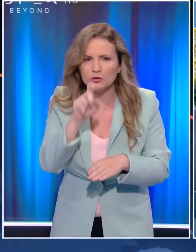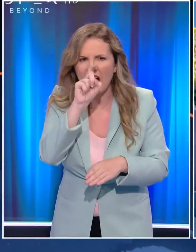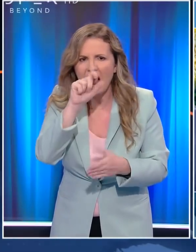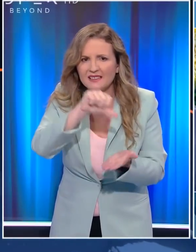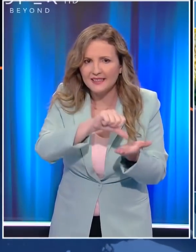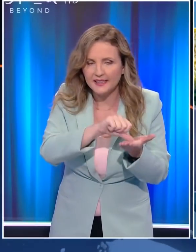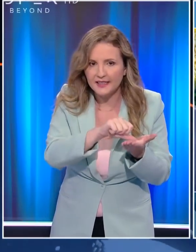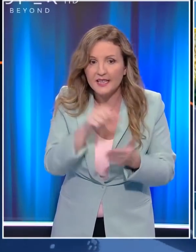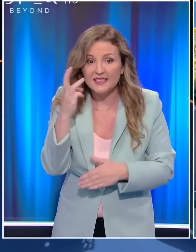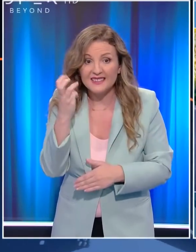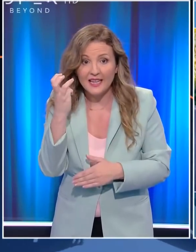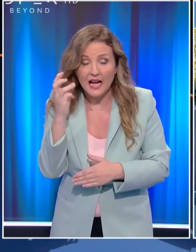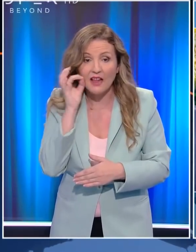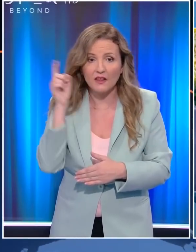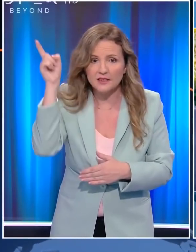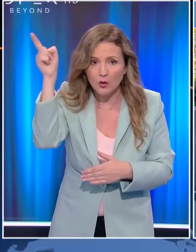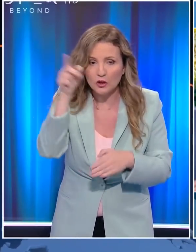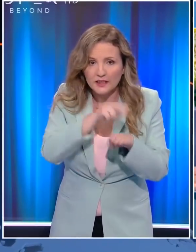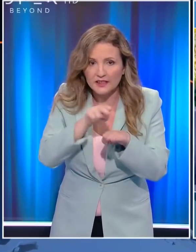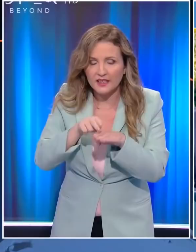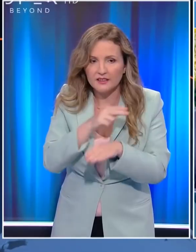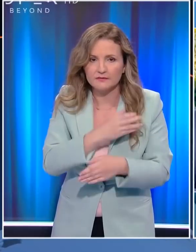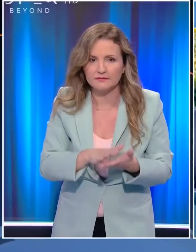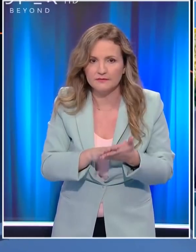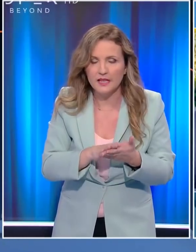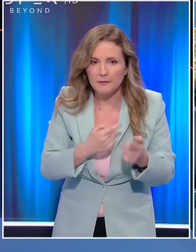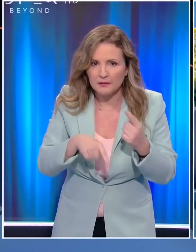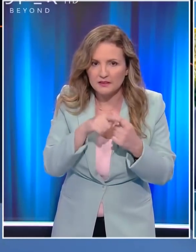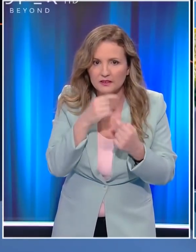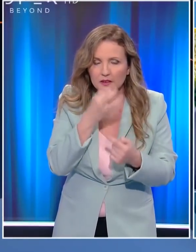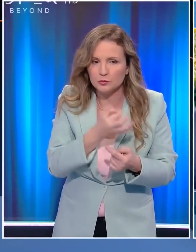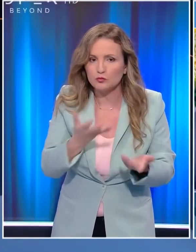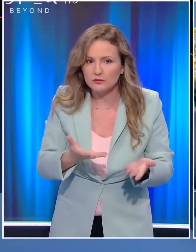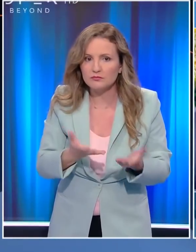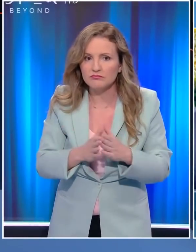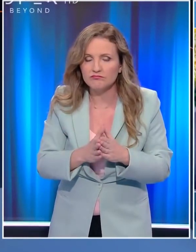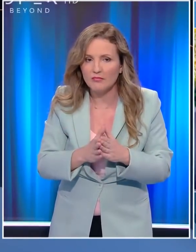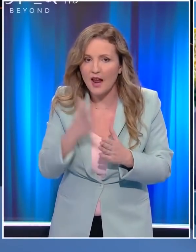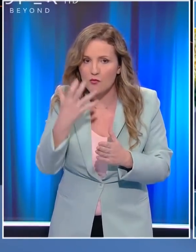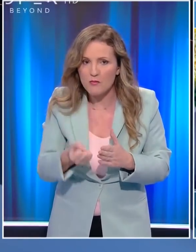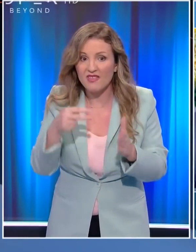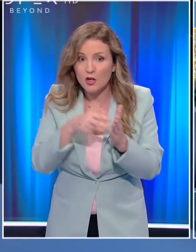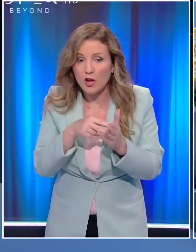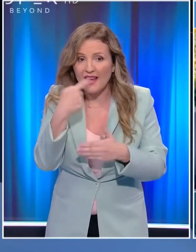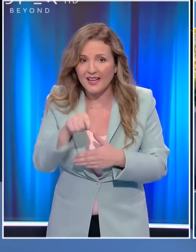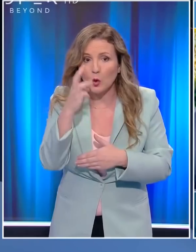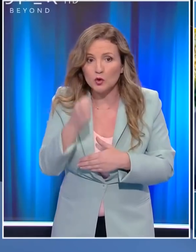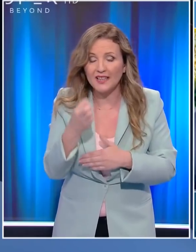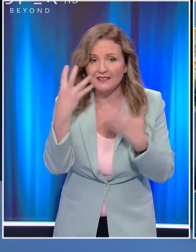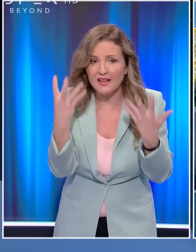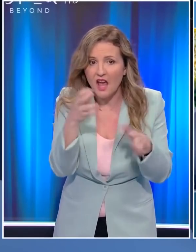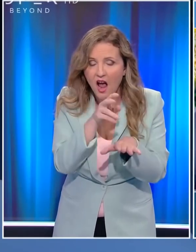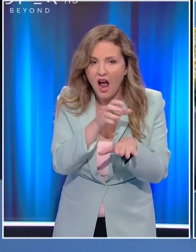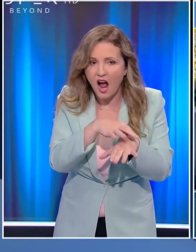Αττική και περίπου 30 στη Θεσσαλονίκη. Ενδεικτικά επίσης να σας αναφέρω ότι έχουμε 2.139